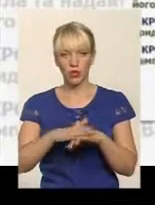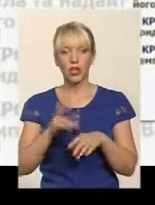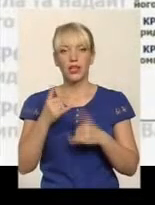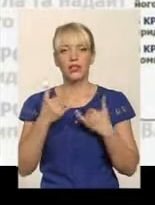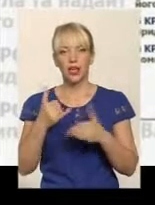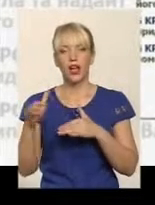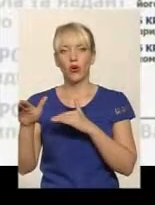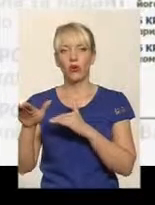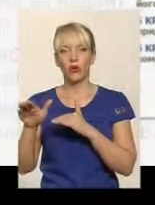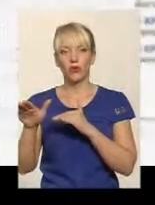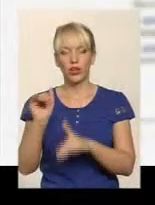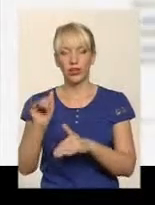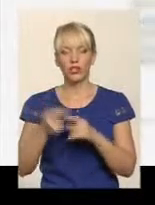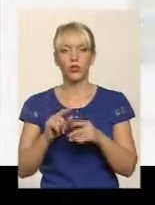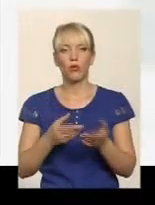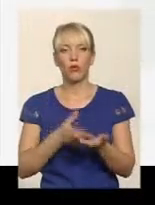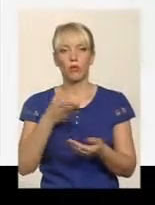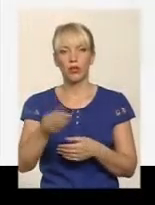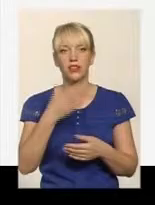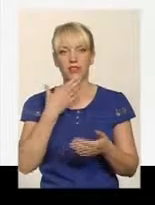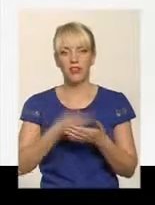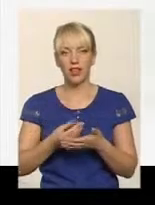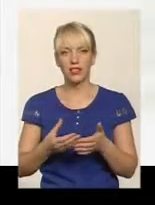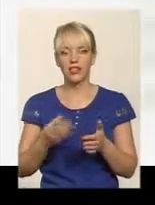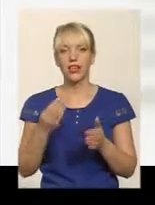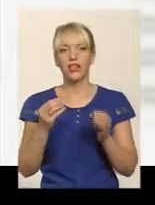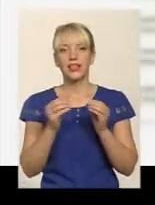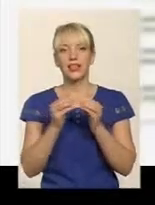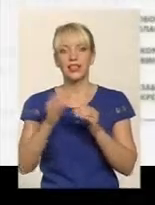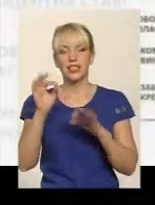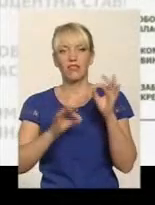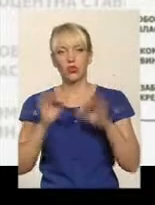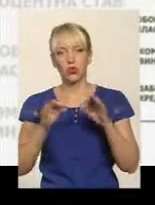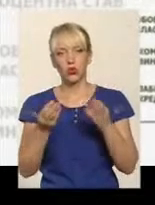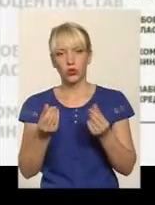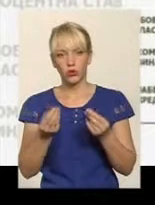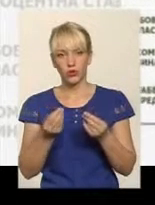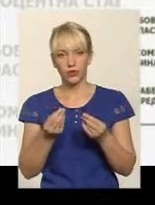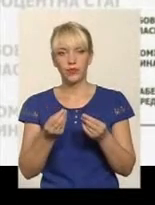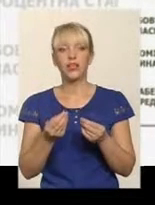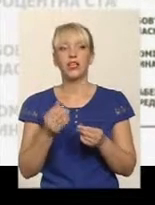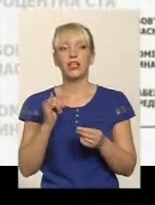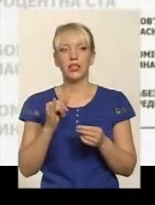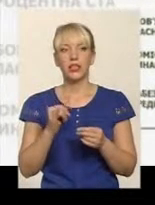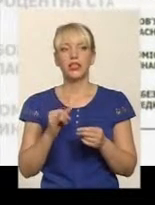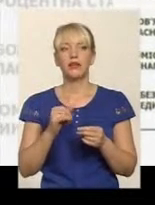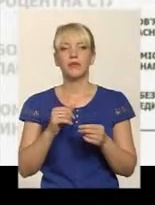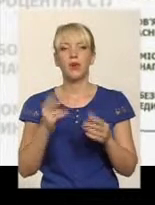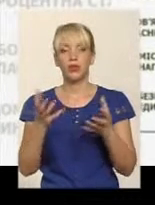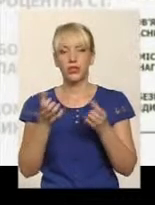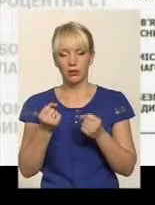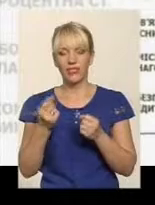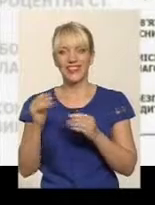відповідні документи, проплатити власний внесок в розмірі 10% вартості товару, безпосередньо